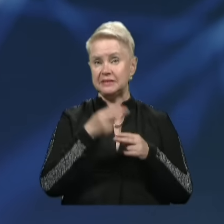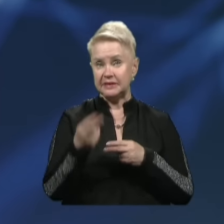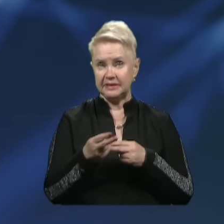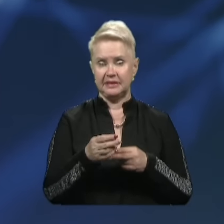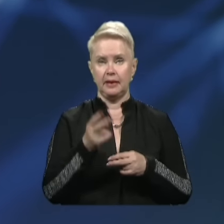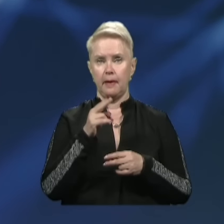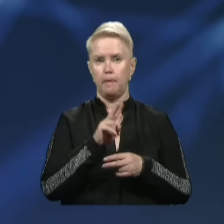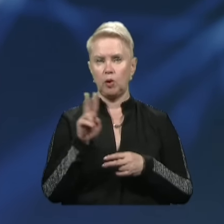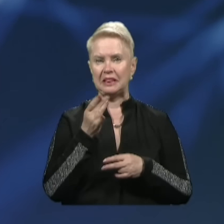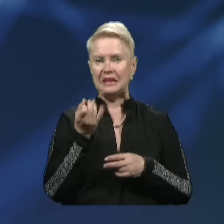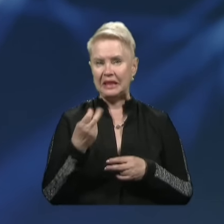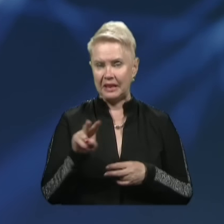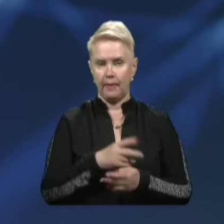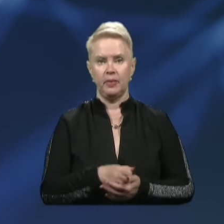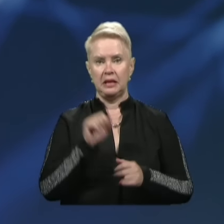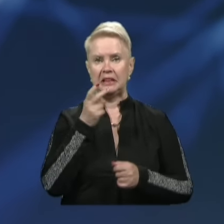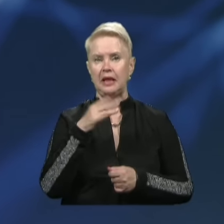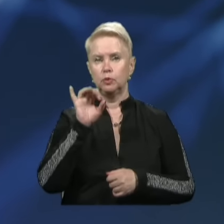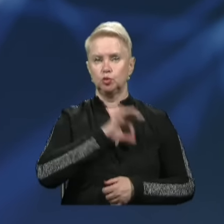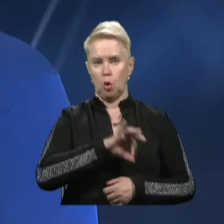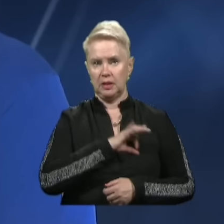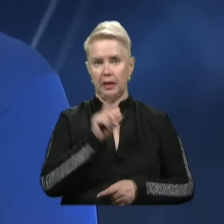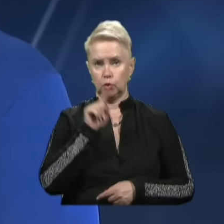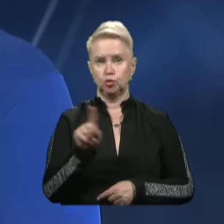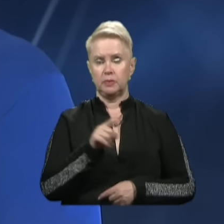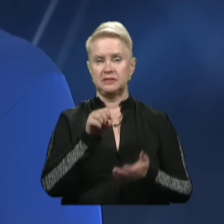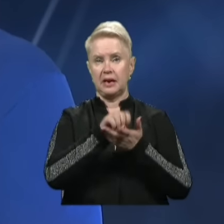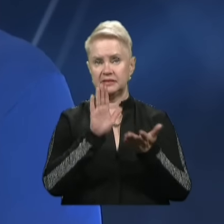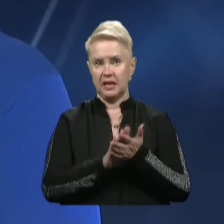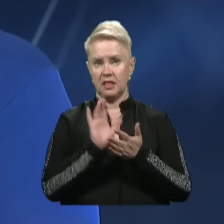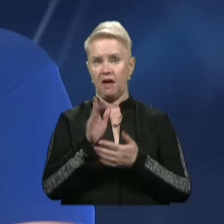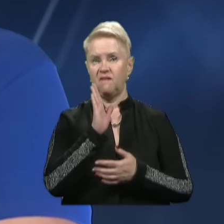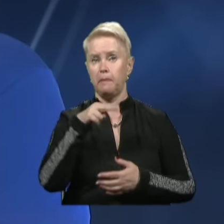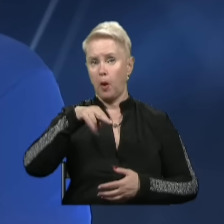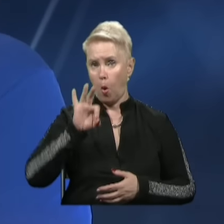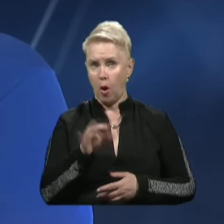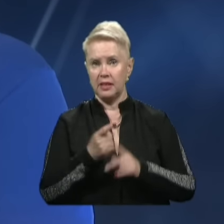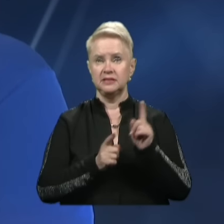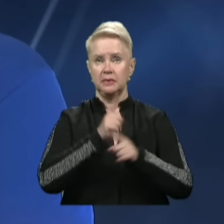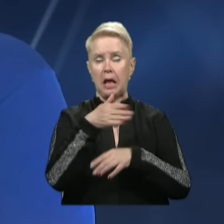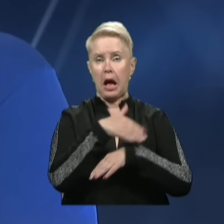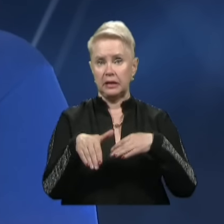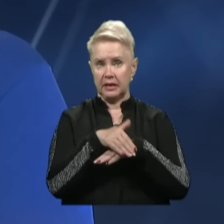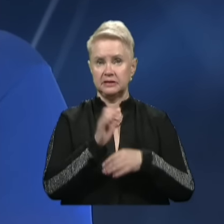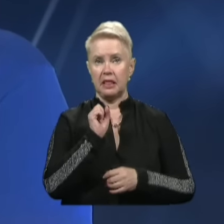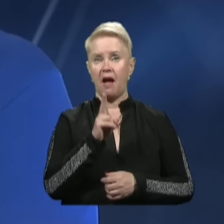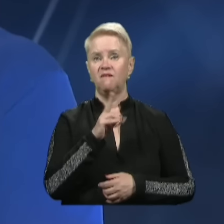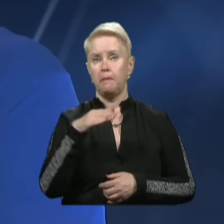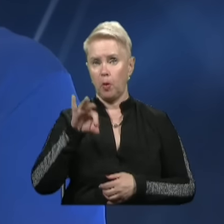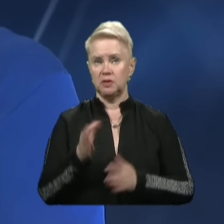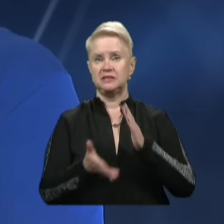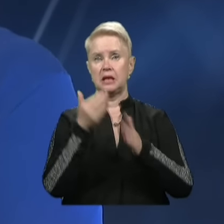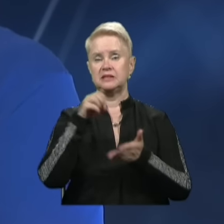Дії. За стосунком Дія можна скористуватися для того, щоб зареєструватися як ВПО, або змінити адресу як ВПО, або